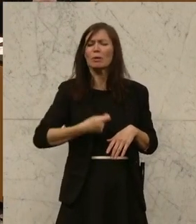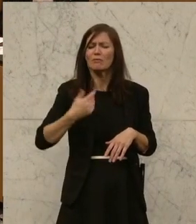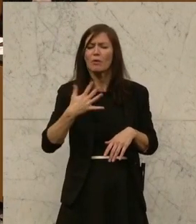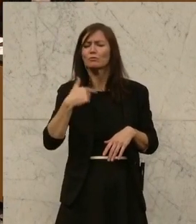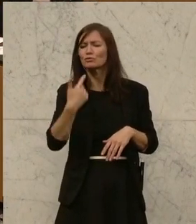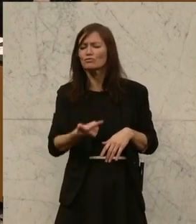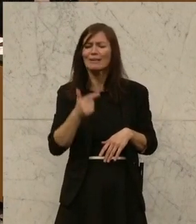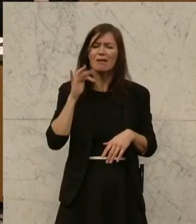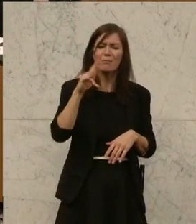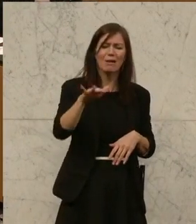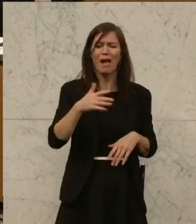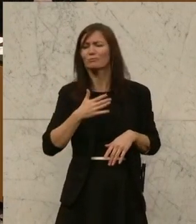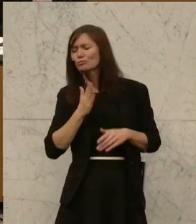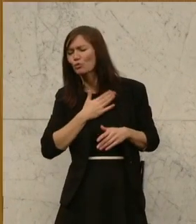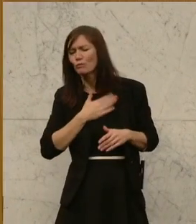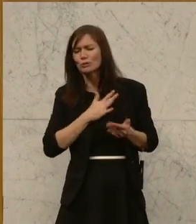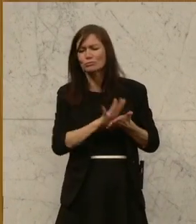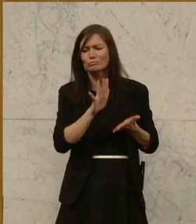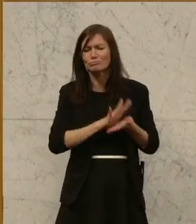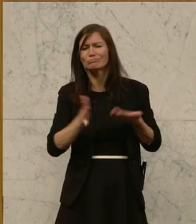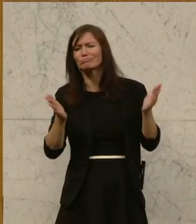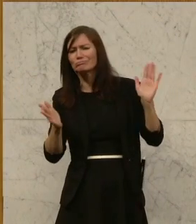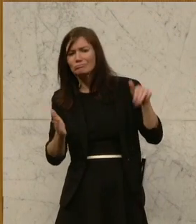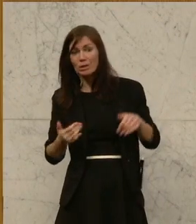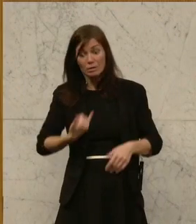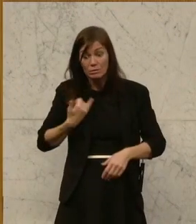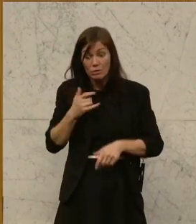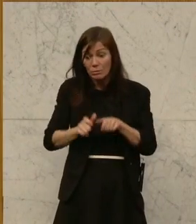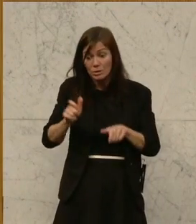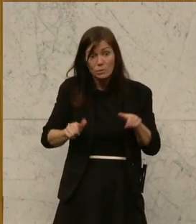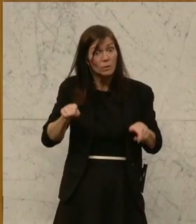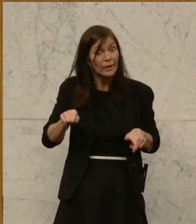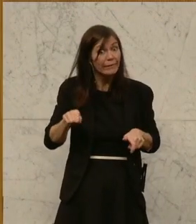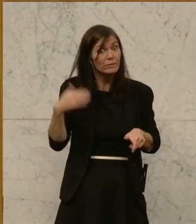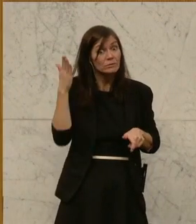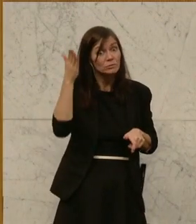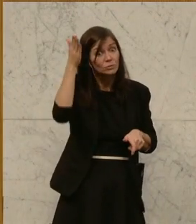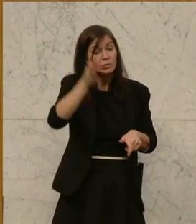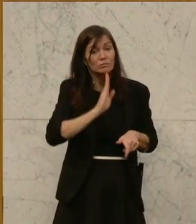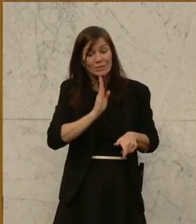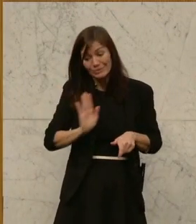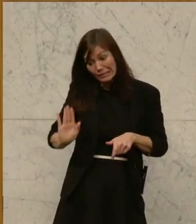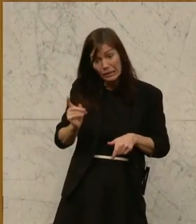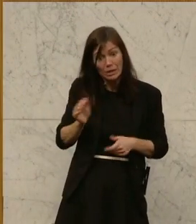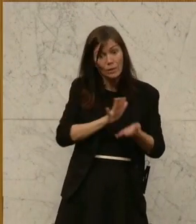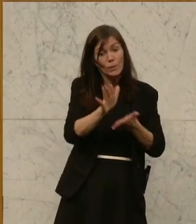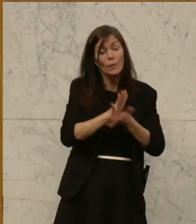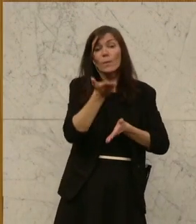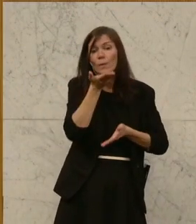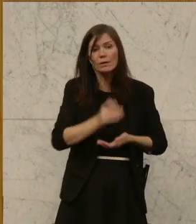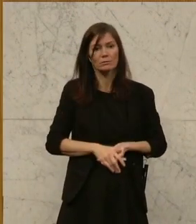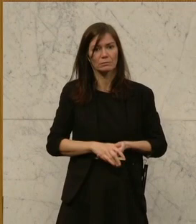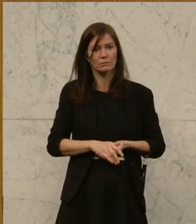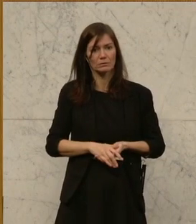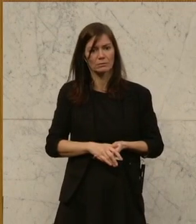Also das ist das Geld der Jungen, das da verblasen wird. Und dann regt man sich auf, speziell auf der linken Seite, dass die Frauen Pensionen